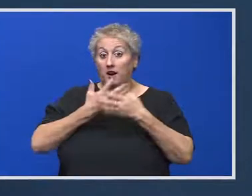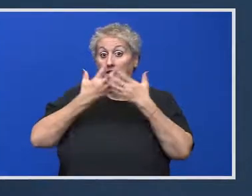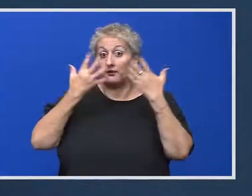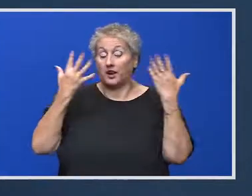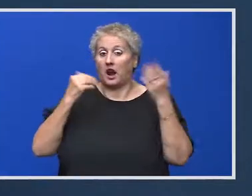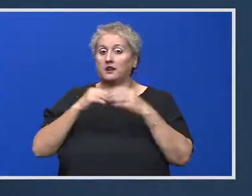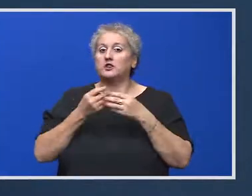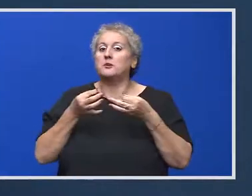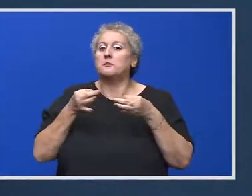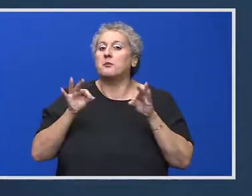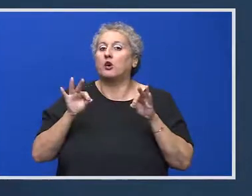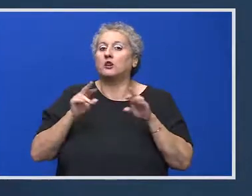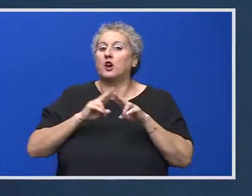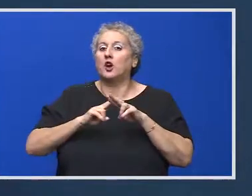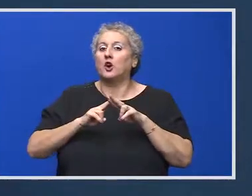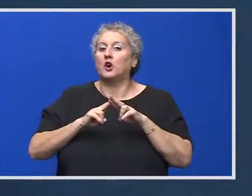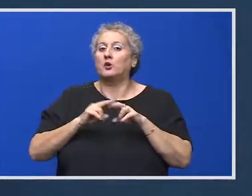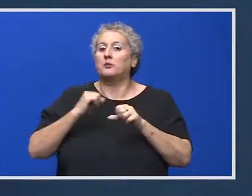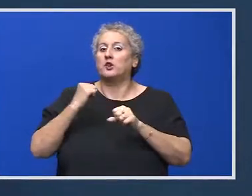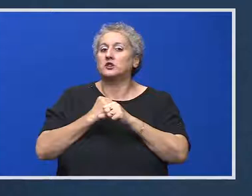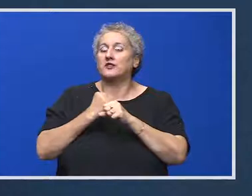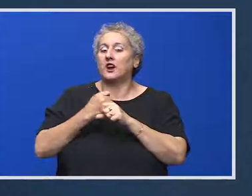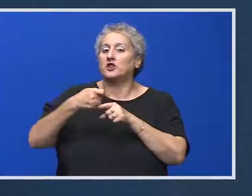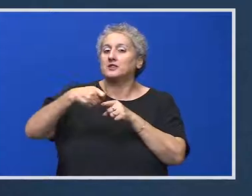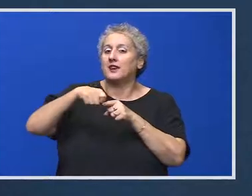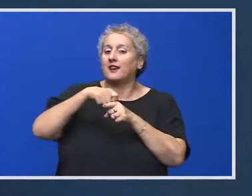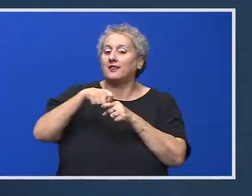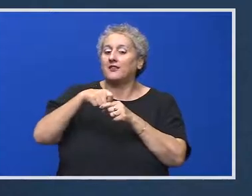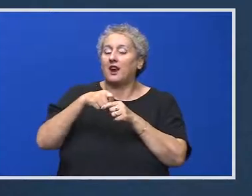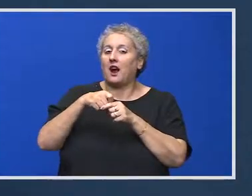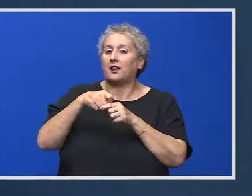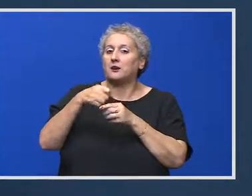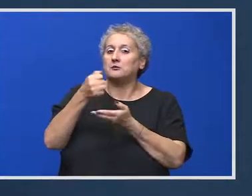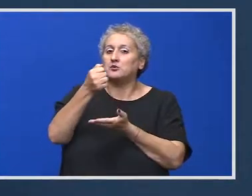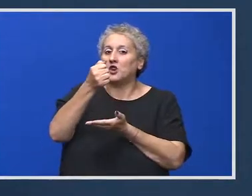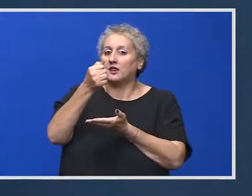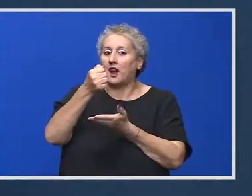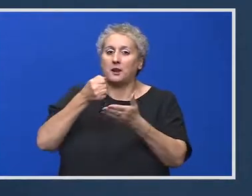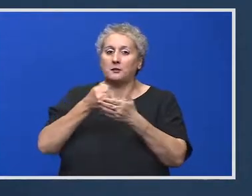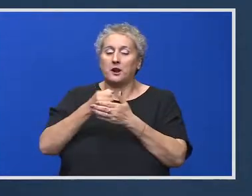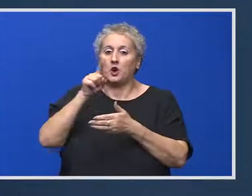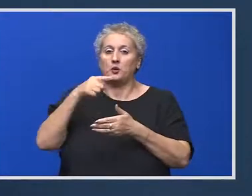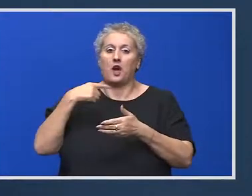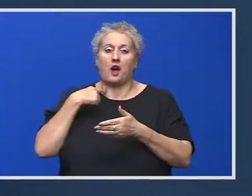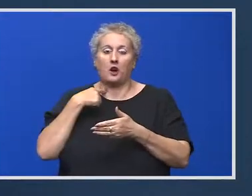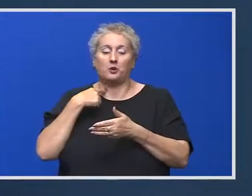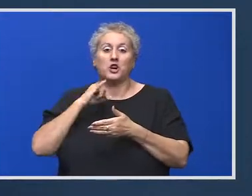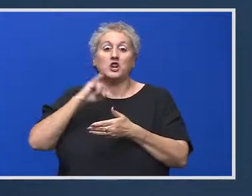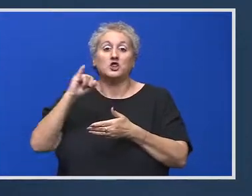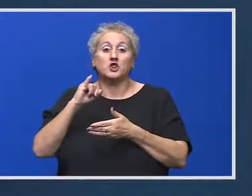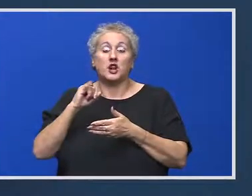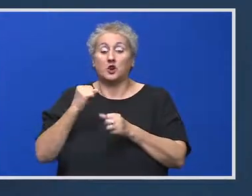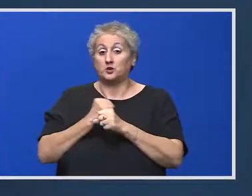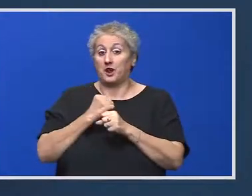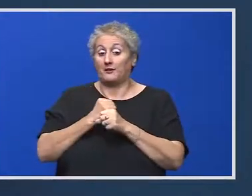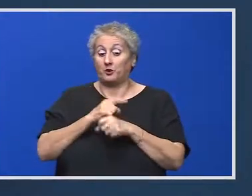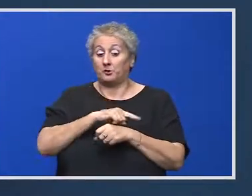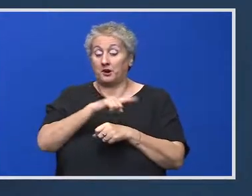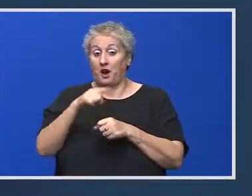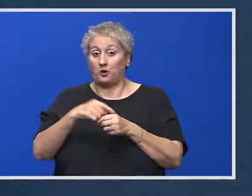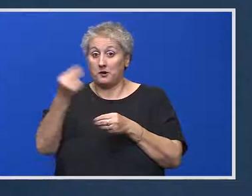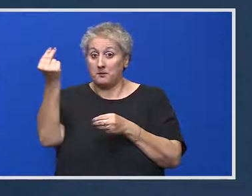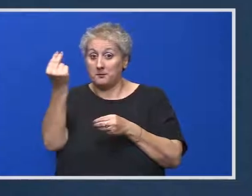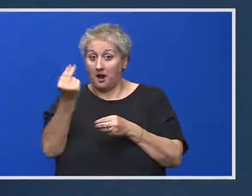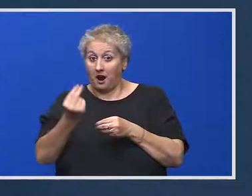modul în care veți face rectificarea bugetară în luna august. Cine nu și-a făcut până acum